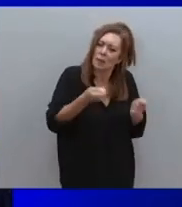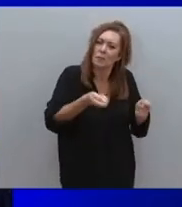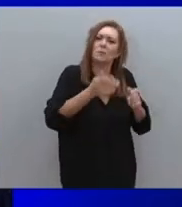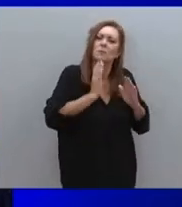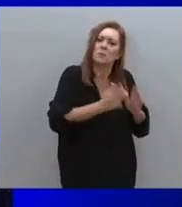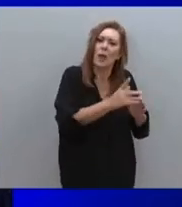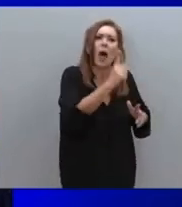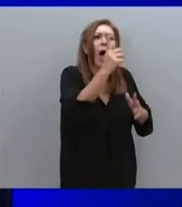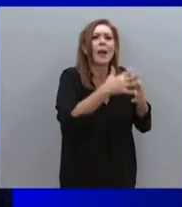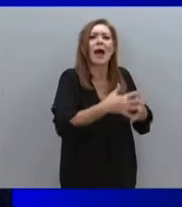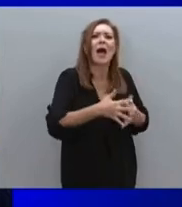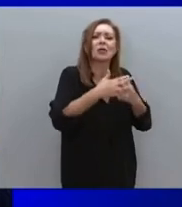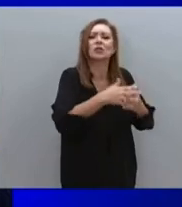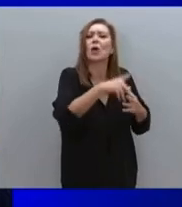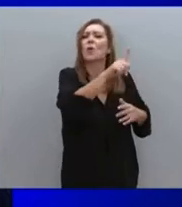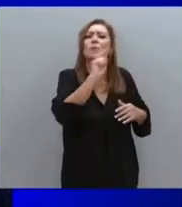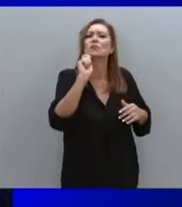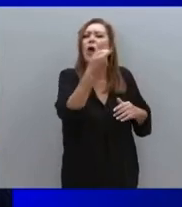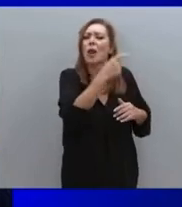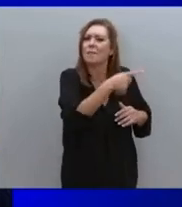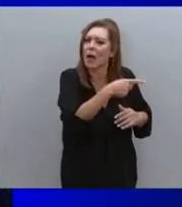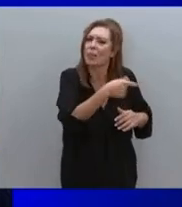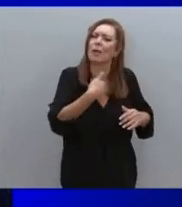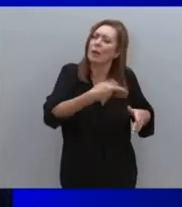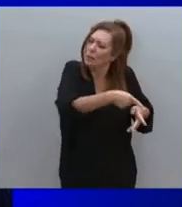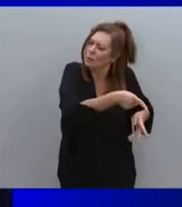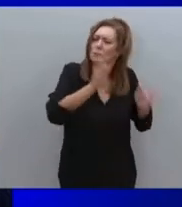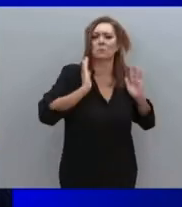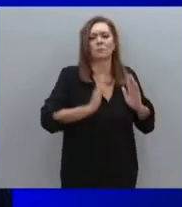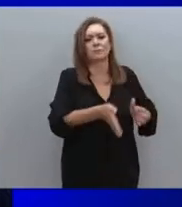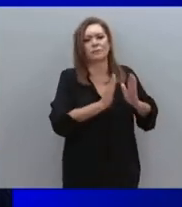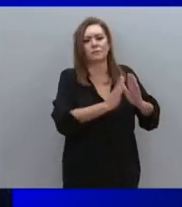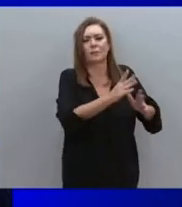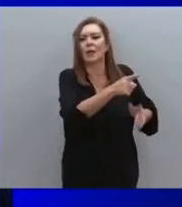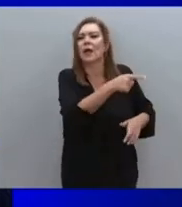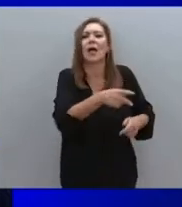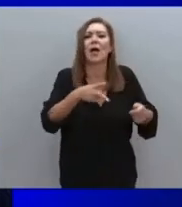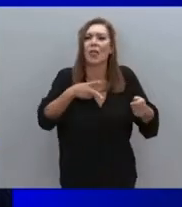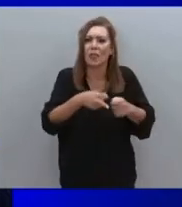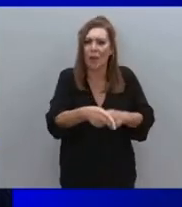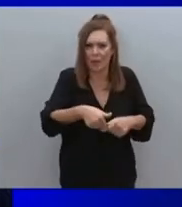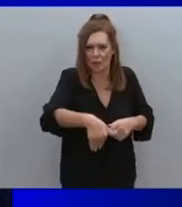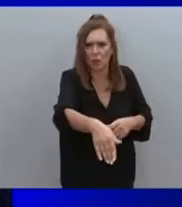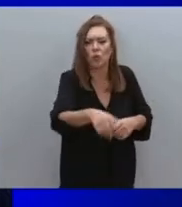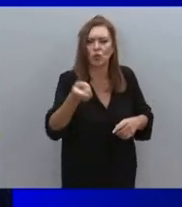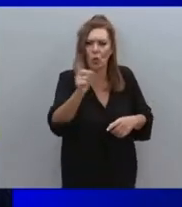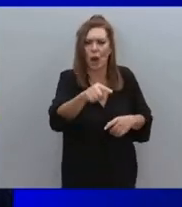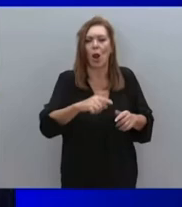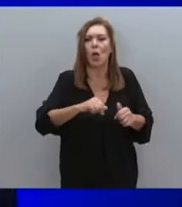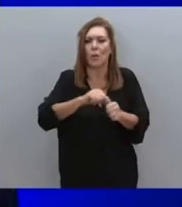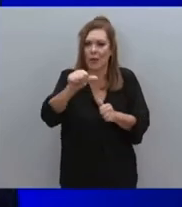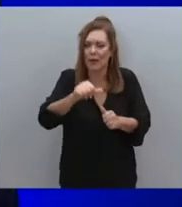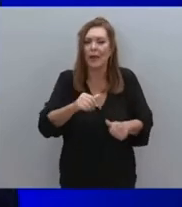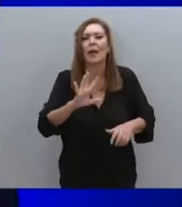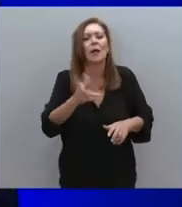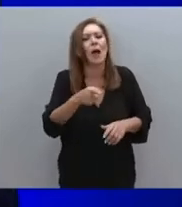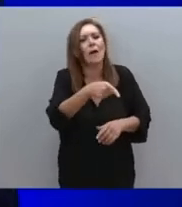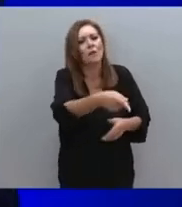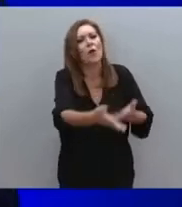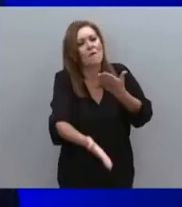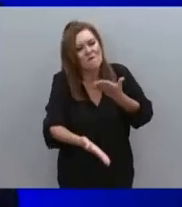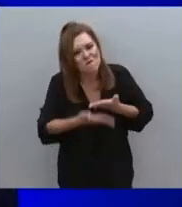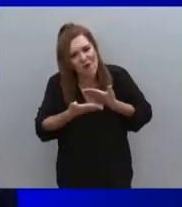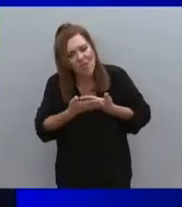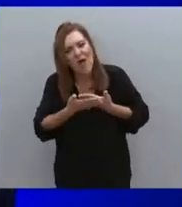που είναι η πτωλεμαίδα 5, η οποία και θα εγκαινιαστεί εντός του επόμενου μήνα. Διότι αυτό μας δίνει μια δυνατότητα να